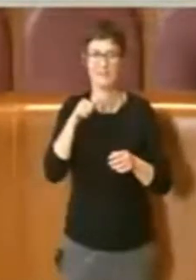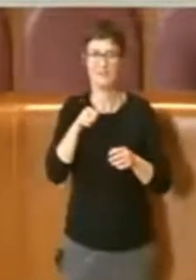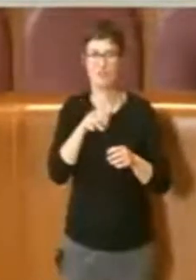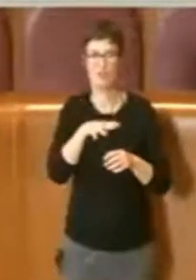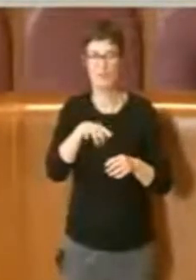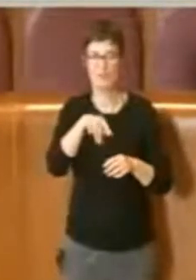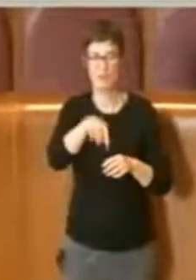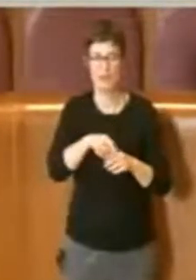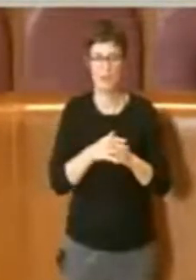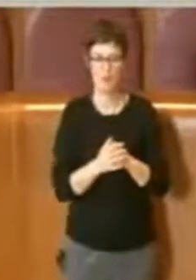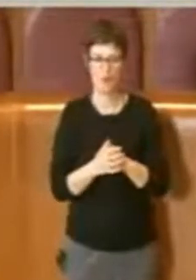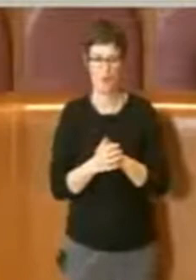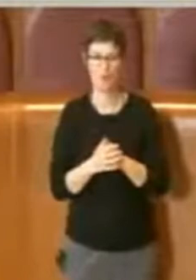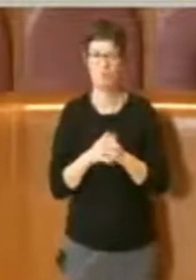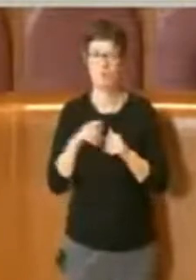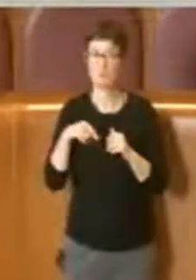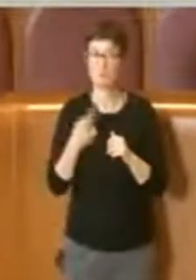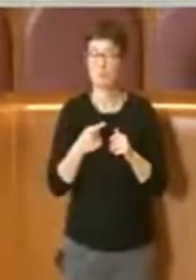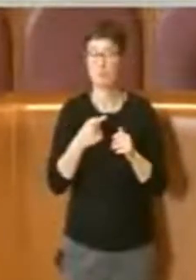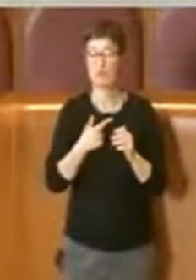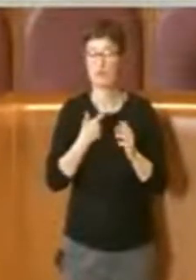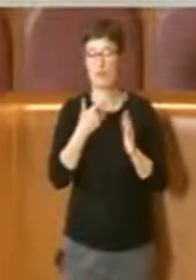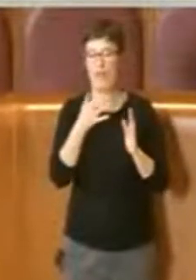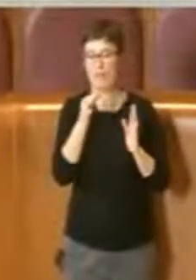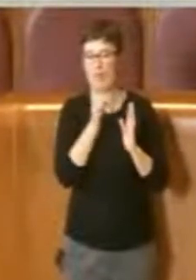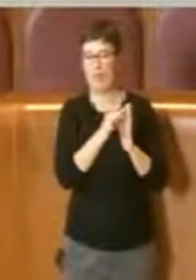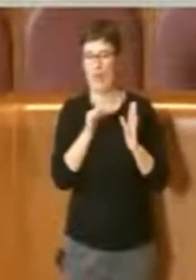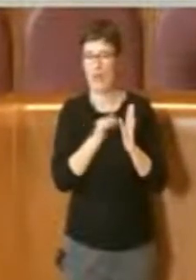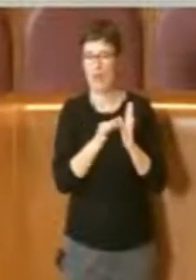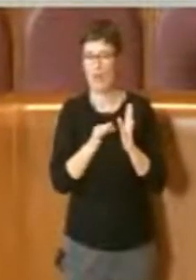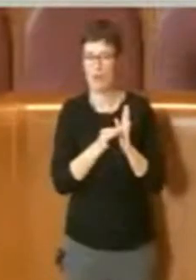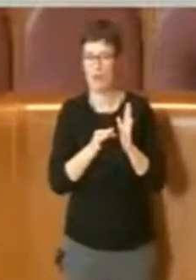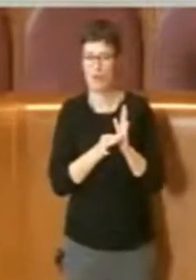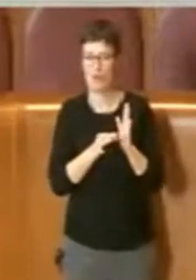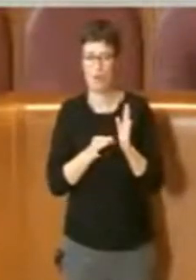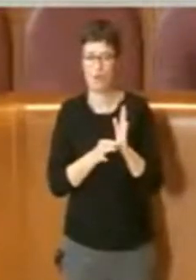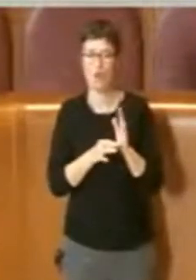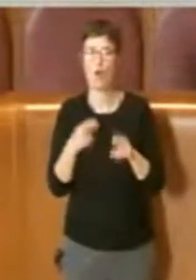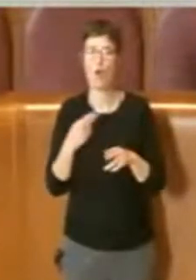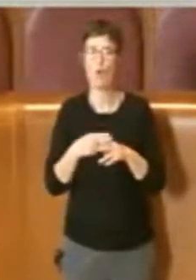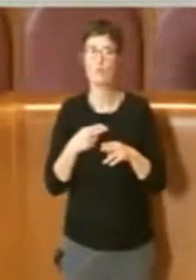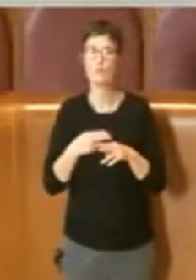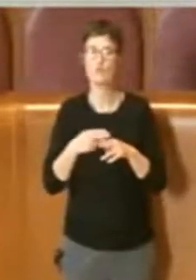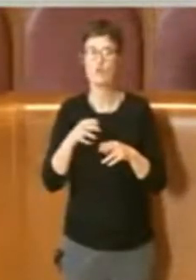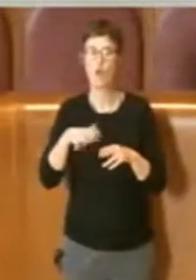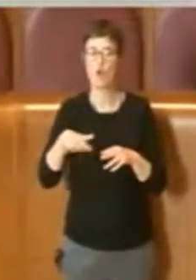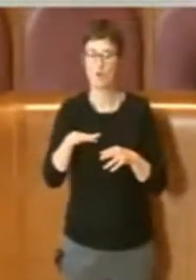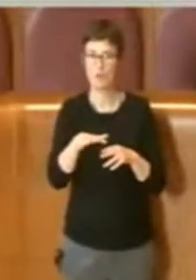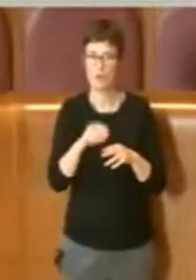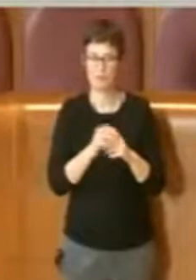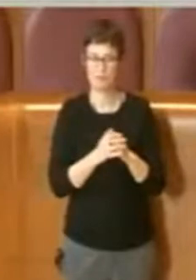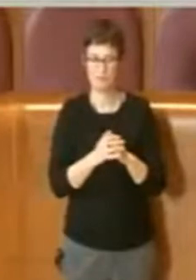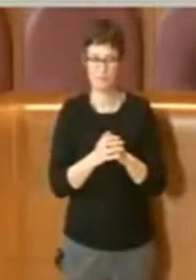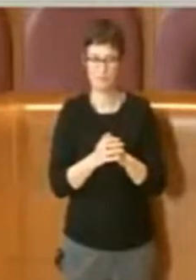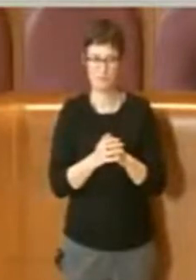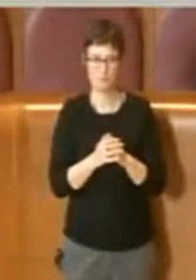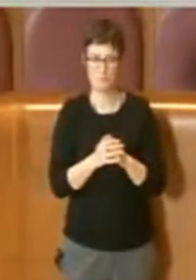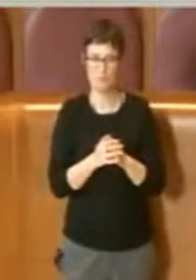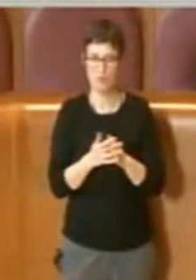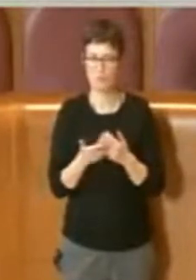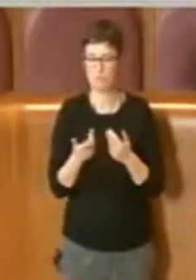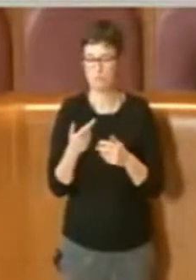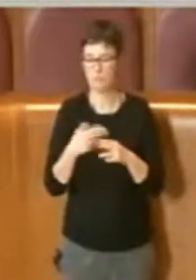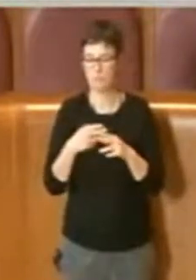un attimo a elencare quelli che sono questi fabbisogni e questi elementi che sono emersi nel